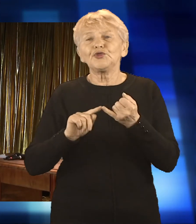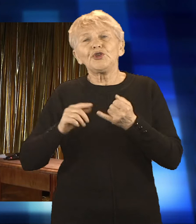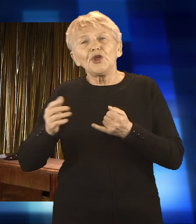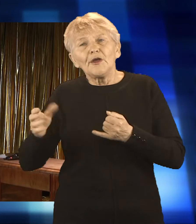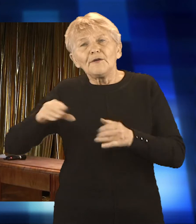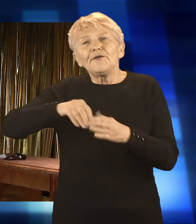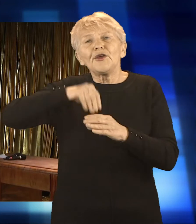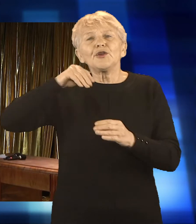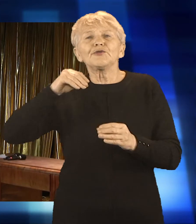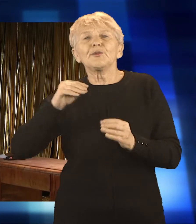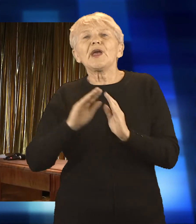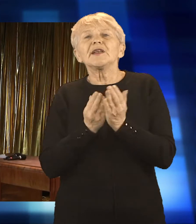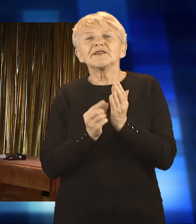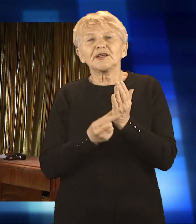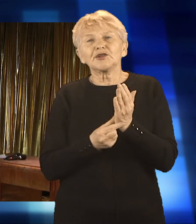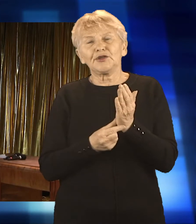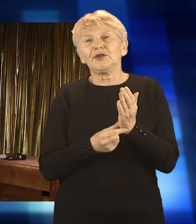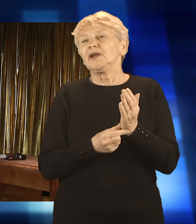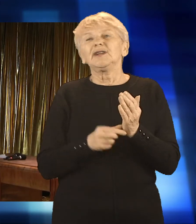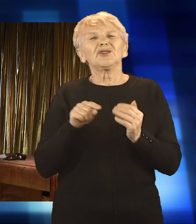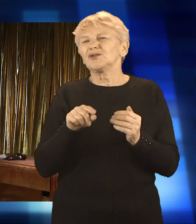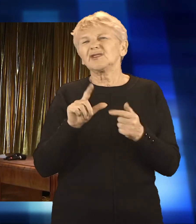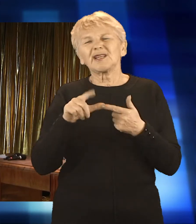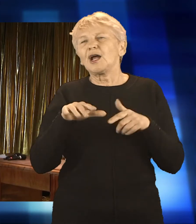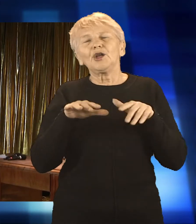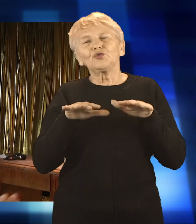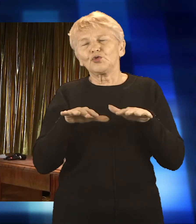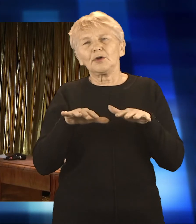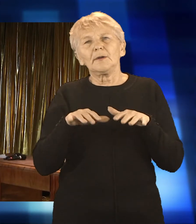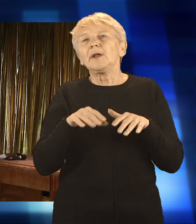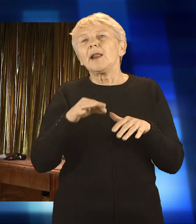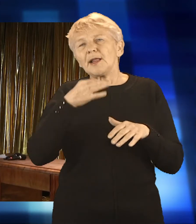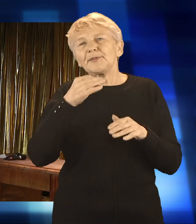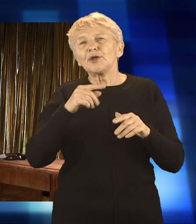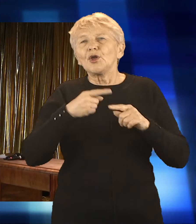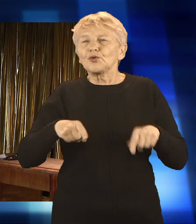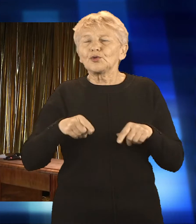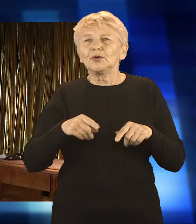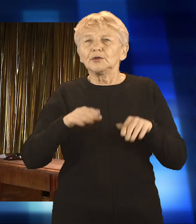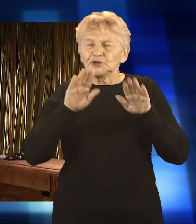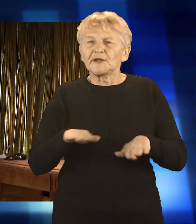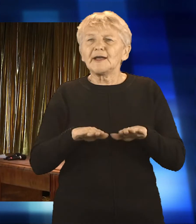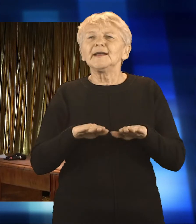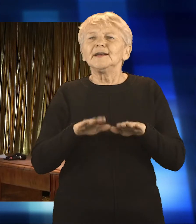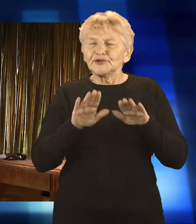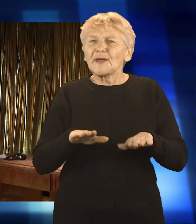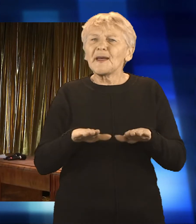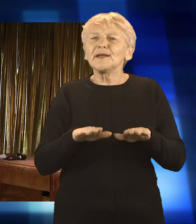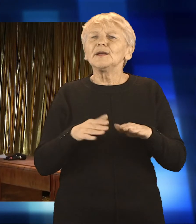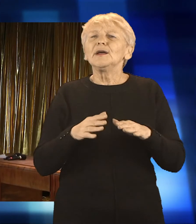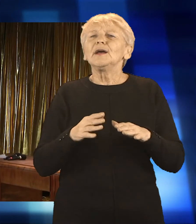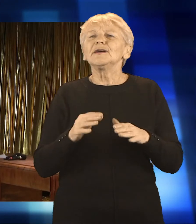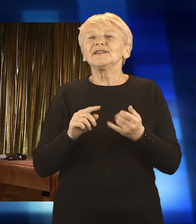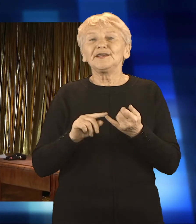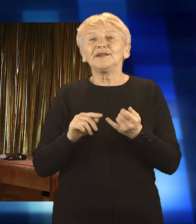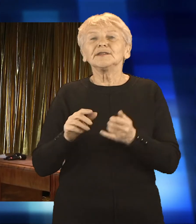zaczniemy mówić, proszę cię bardzo nikodem, usiądź sobie w ławce, wyjmij zeszyt, no to wiadomo, że nam tego nie zrobi. Poza tym trzeba